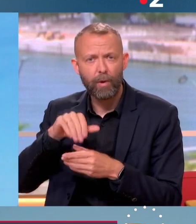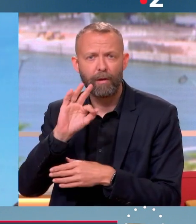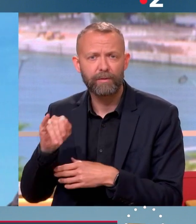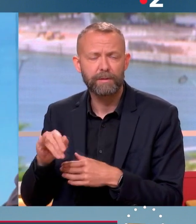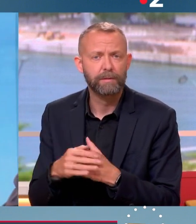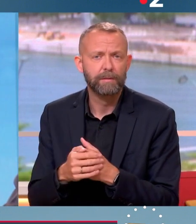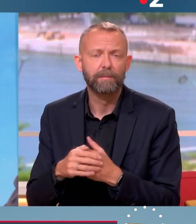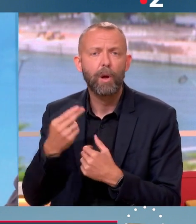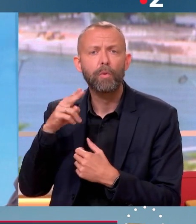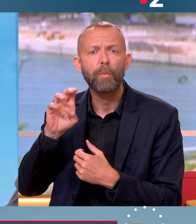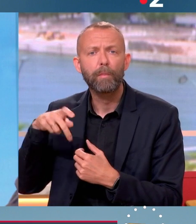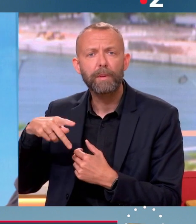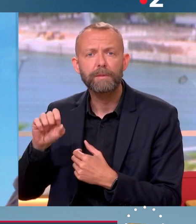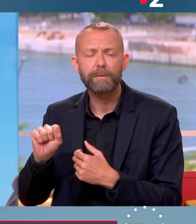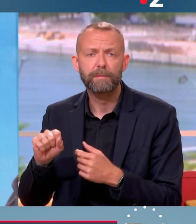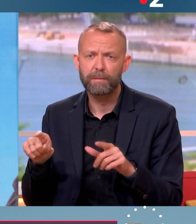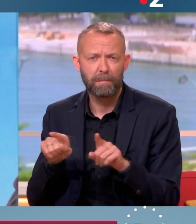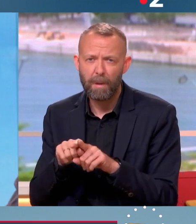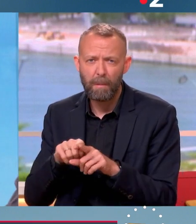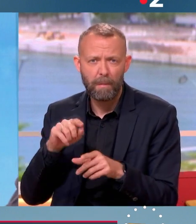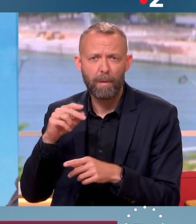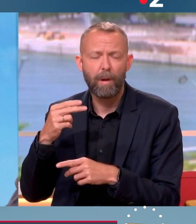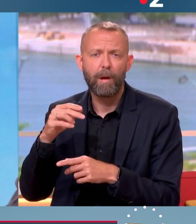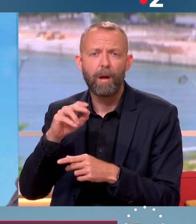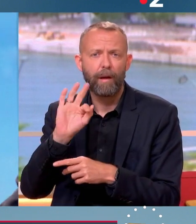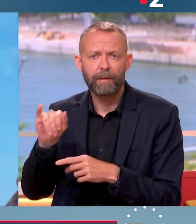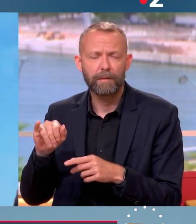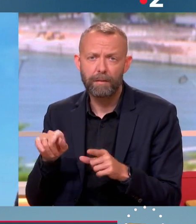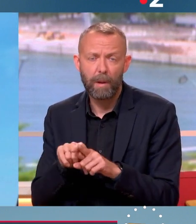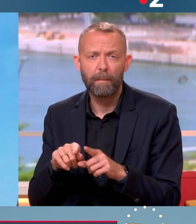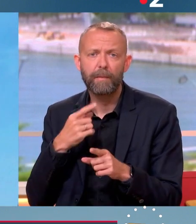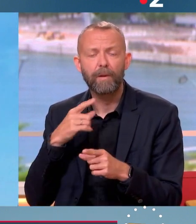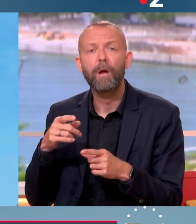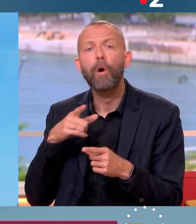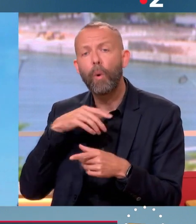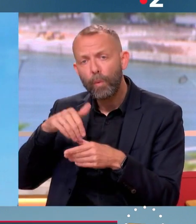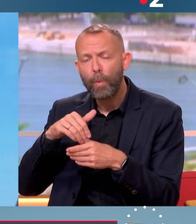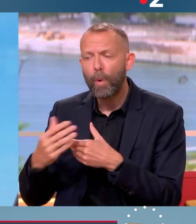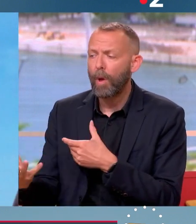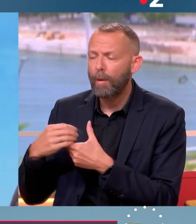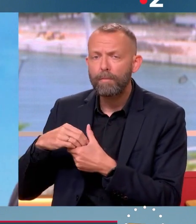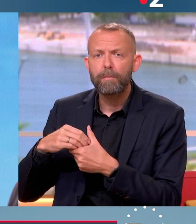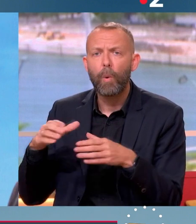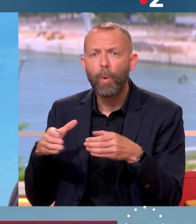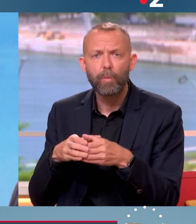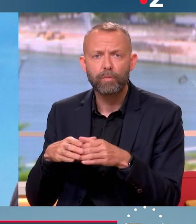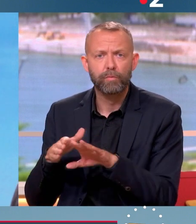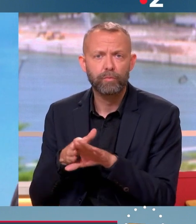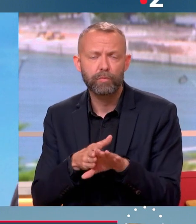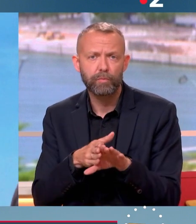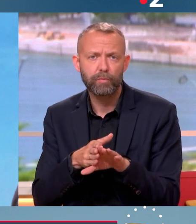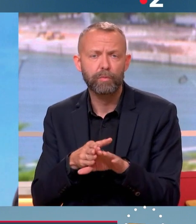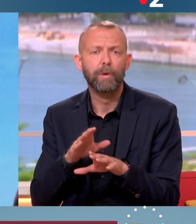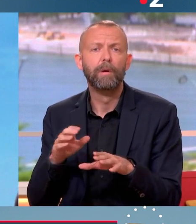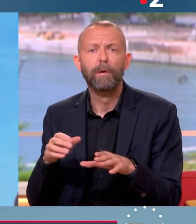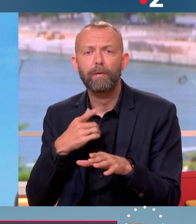que l'ANUP, ce n pas autre chose que la France insoumise, qui a pris l'ensemble du leadership sur la gauche. Et puis on organise aussi une sorte de